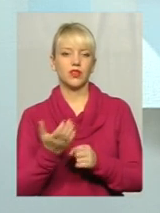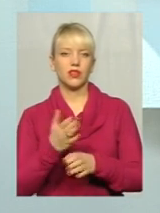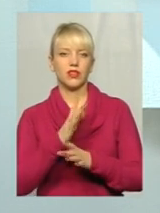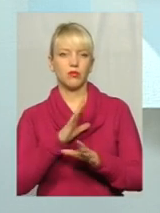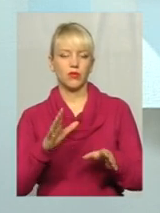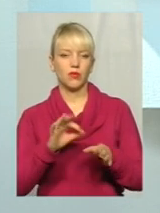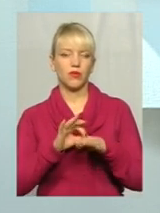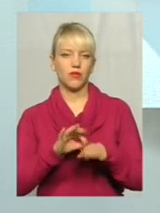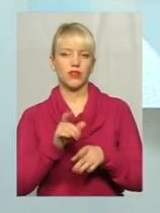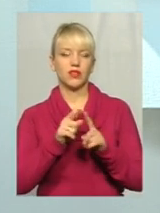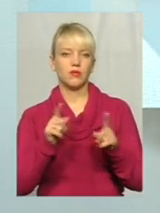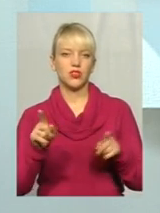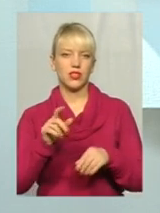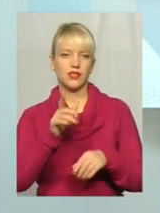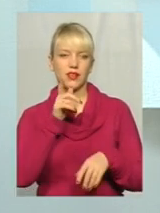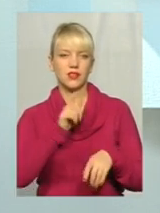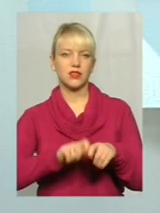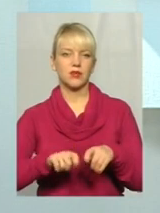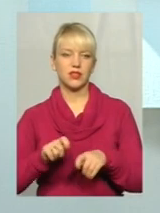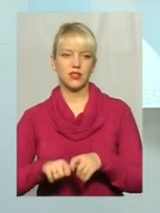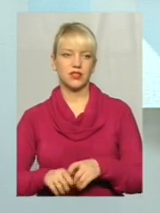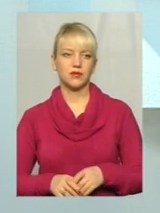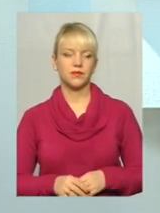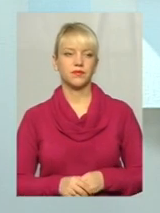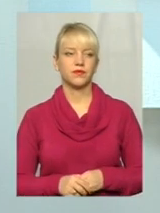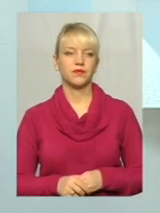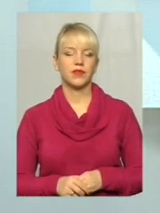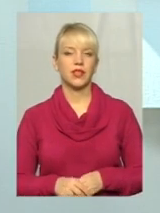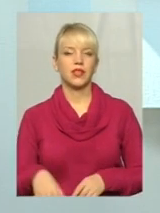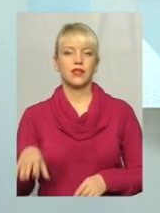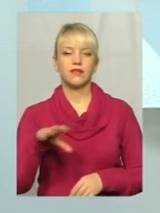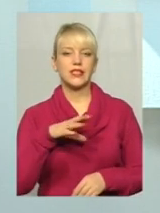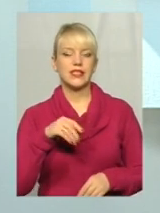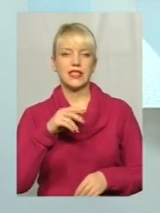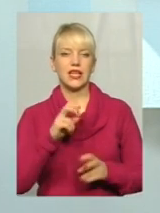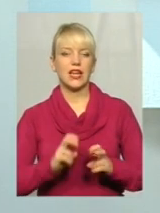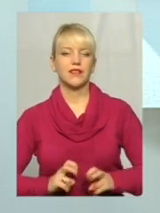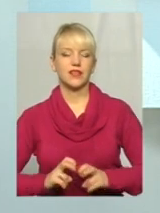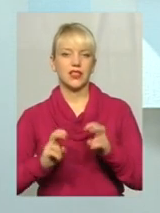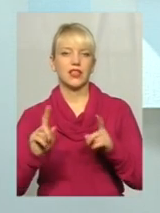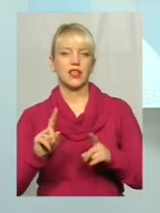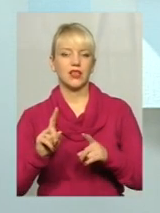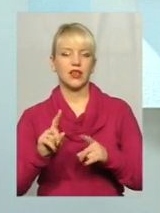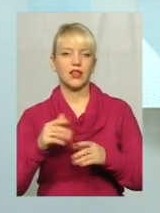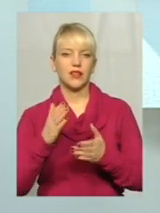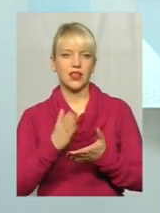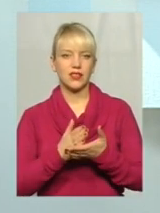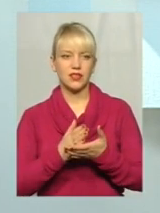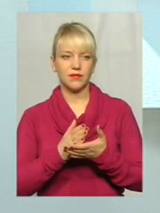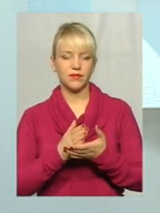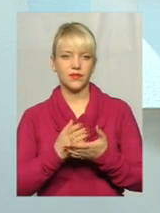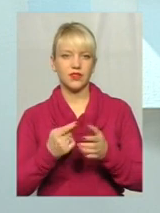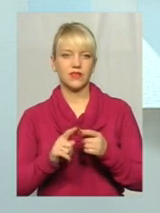проведені під час експертизи, всі ліфти, про які йдеться в